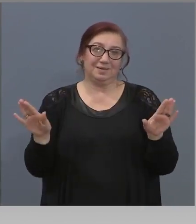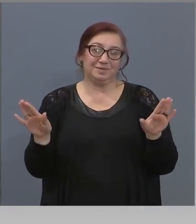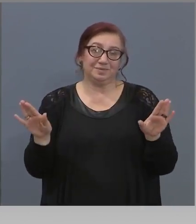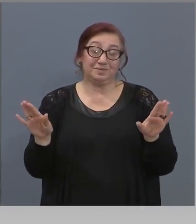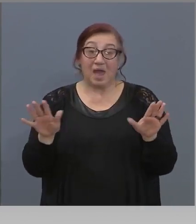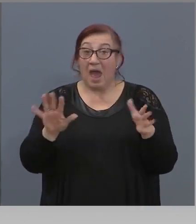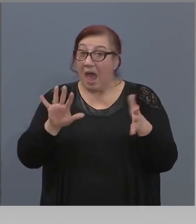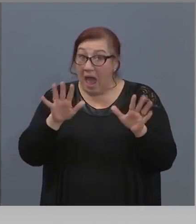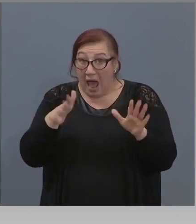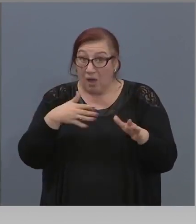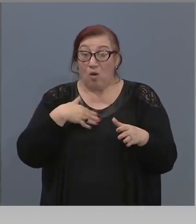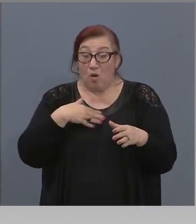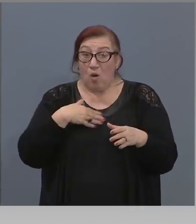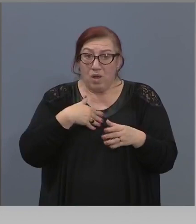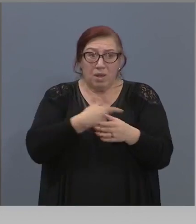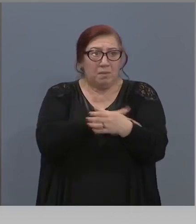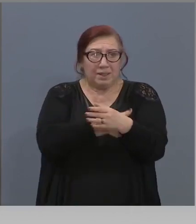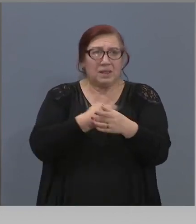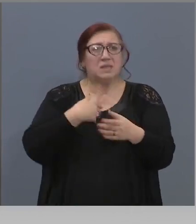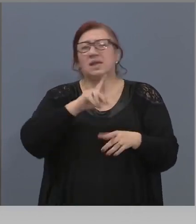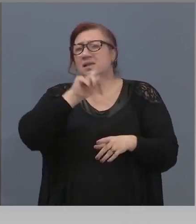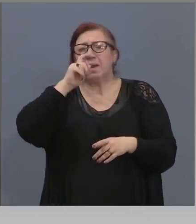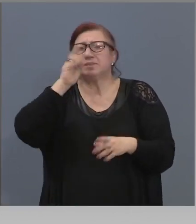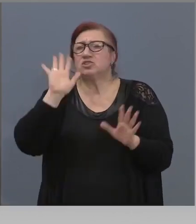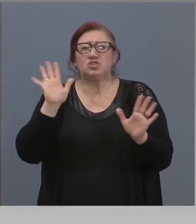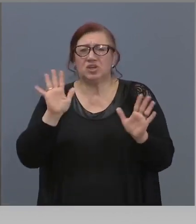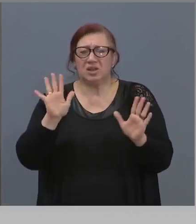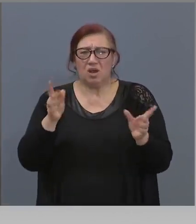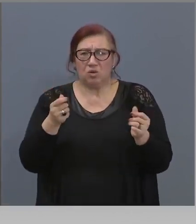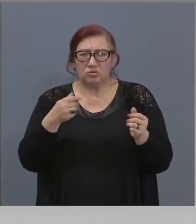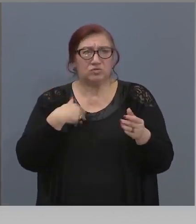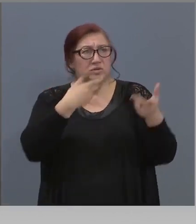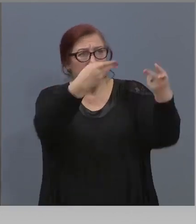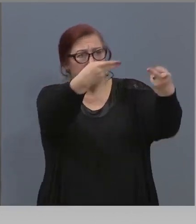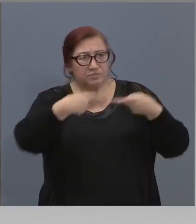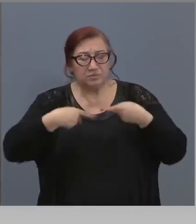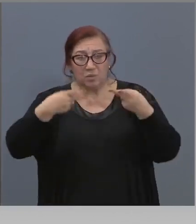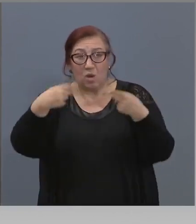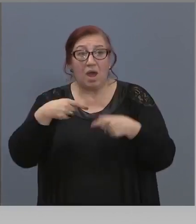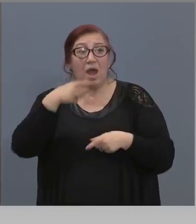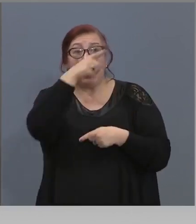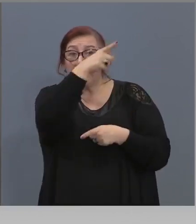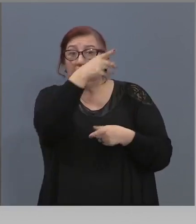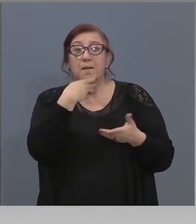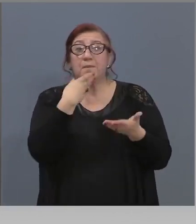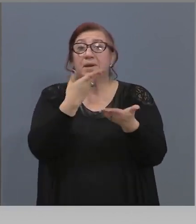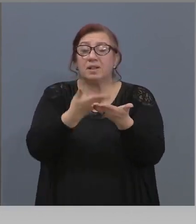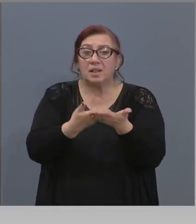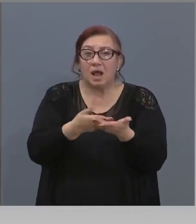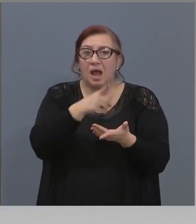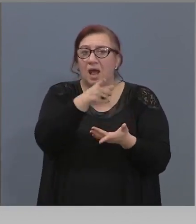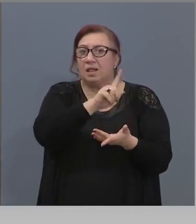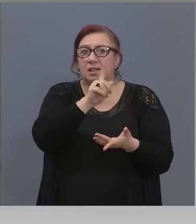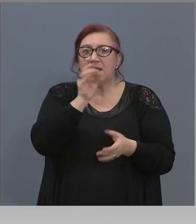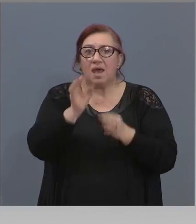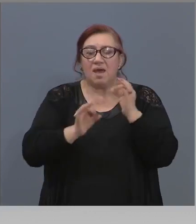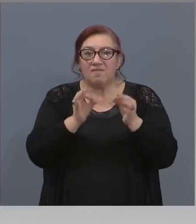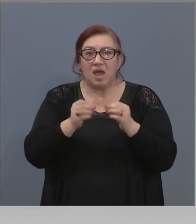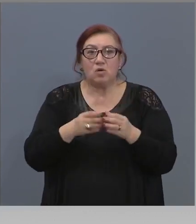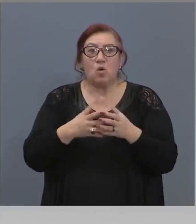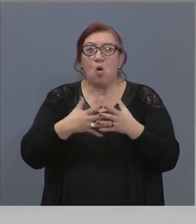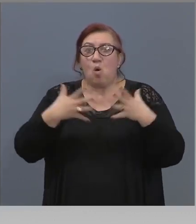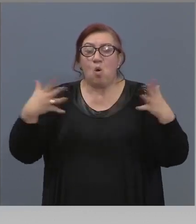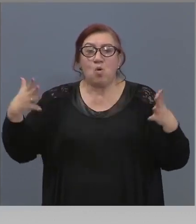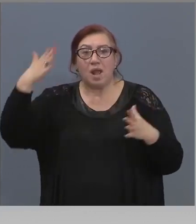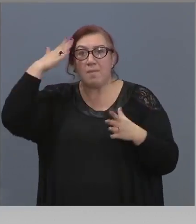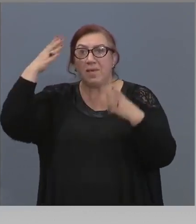ако ги има же, няма значение. Това, което се предлага, не е вярно. Цели държави се съдат в момента